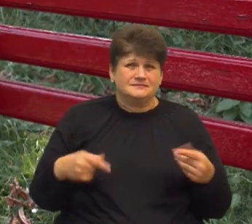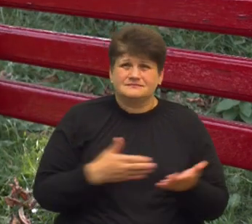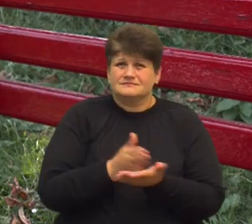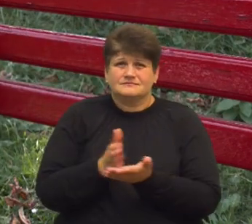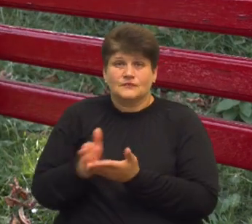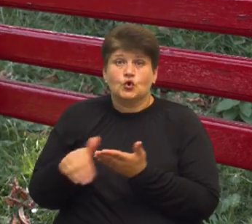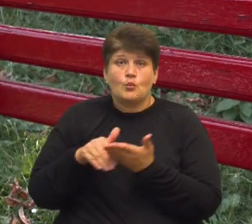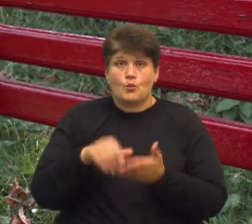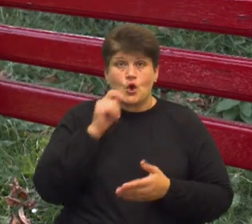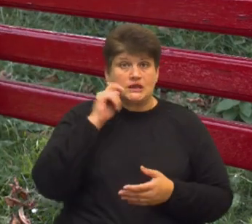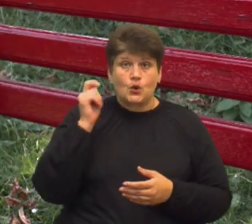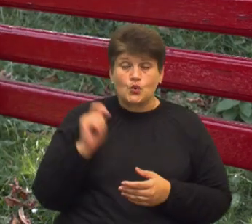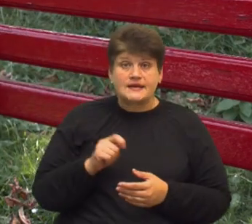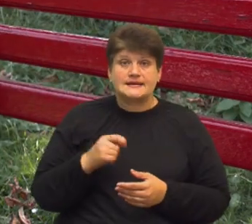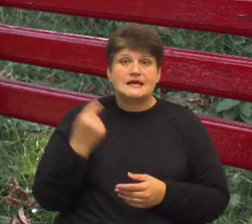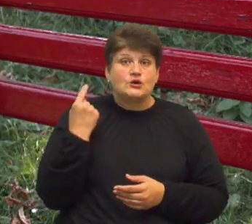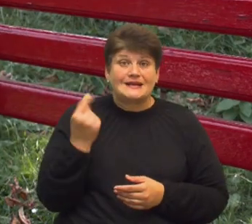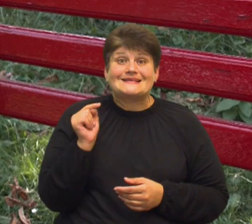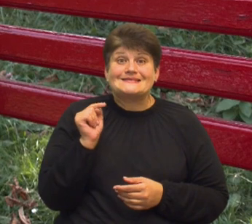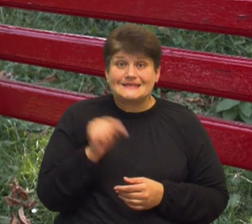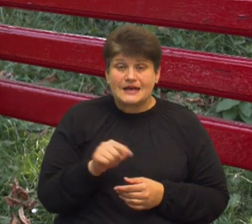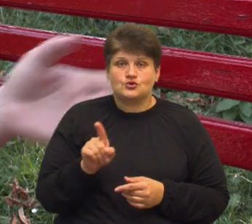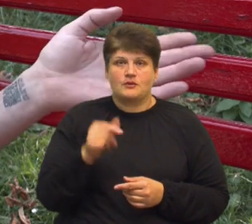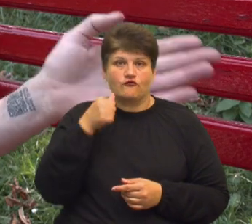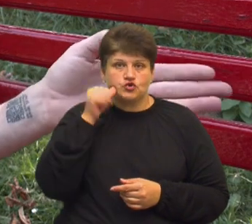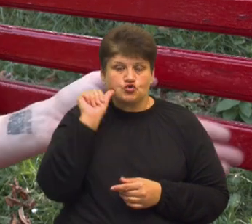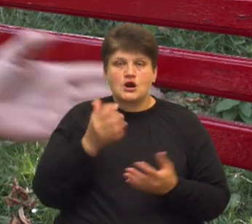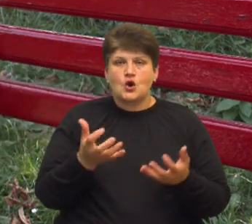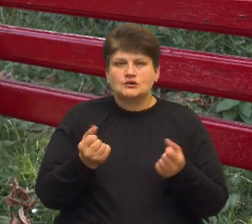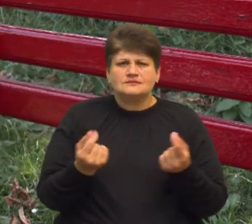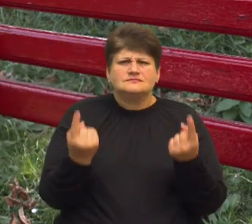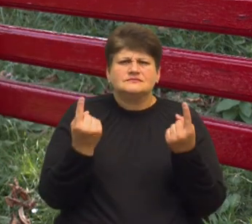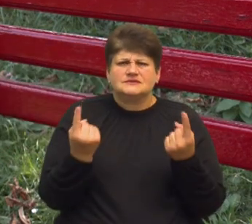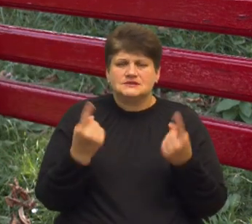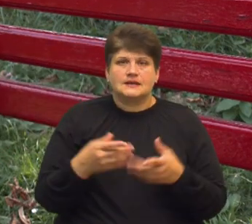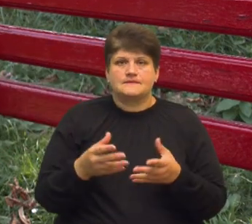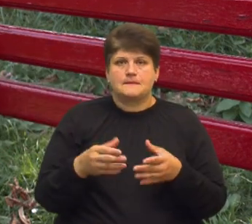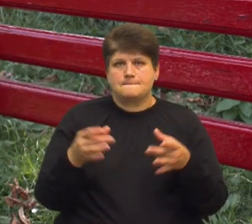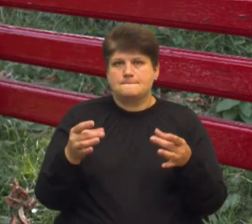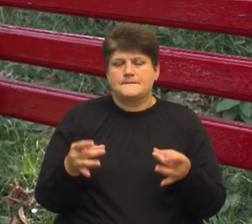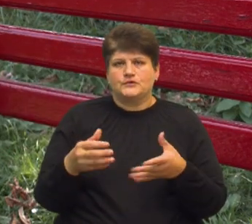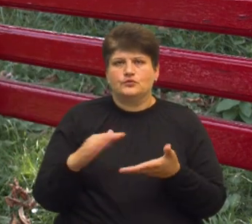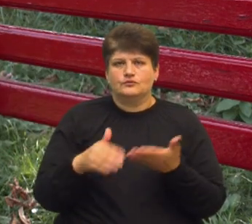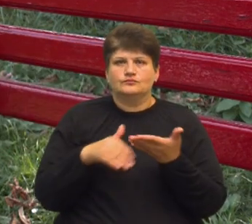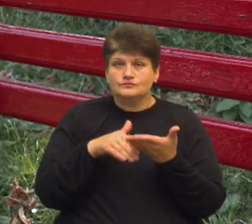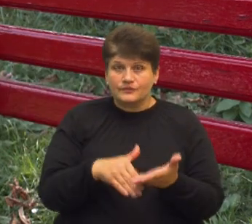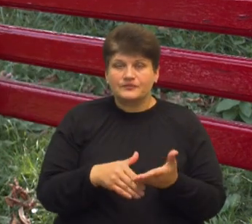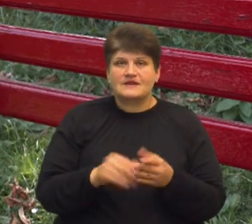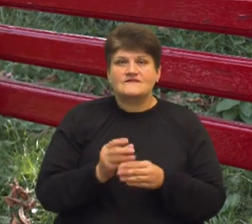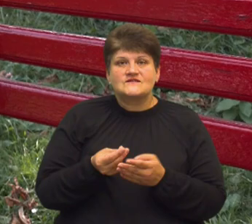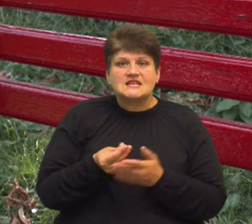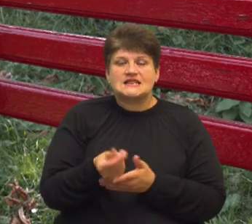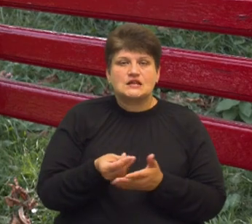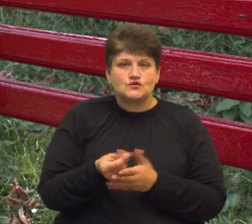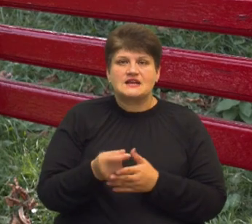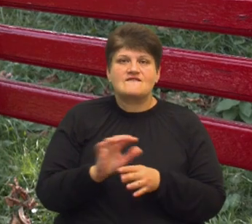допомогти Україні. І одна з них те, що ми вчора отримали надзвичайно великий пакет для прямого фінансування виробництва дронів